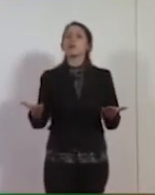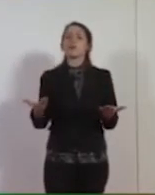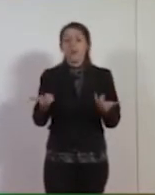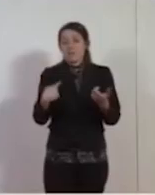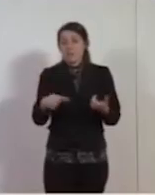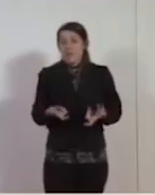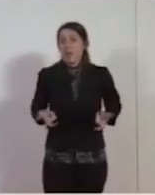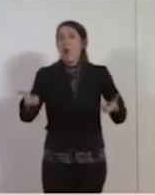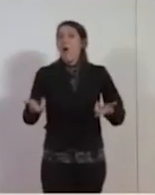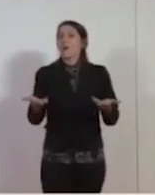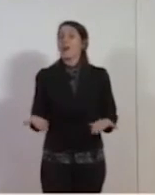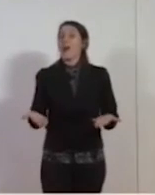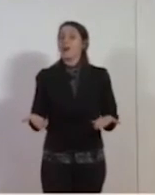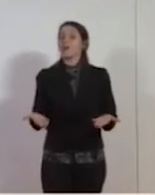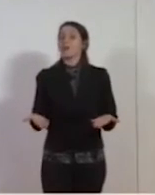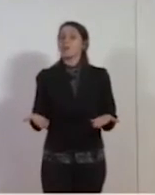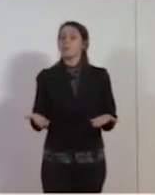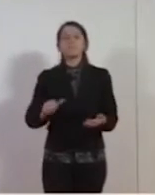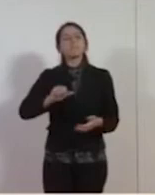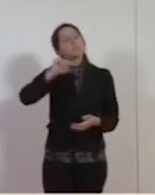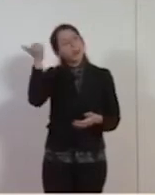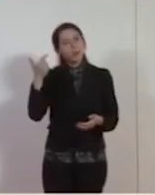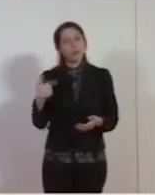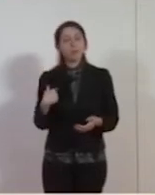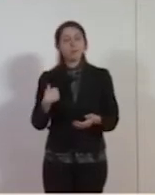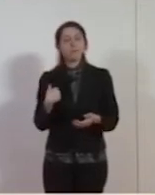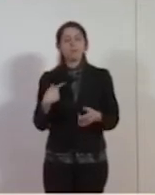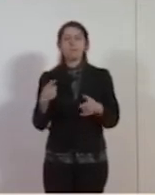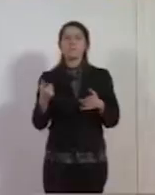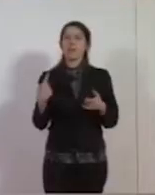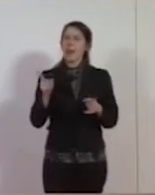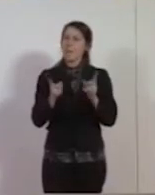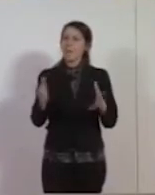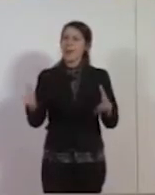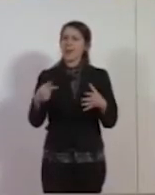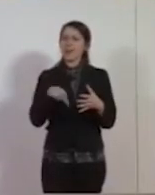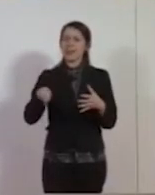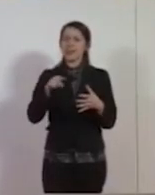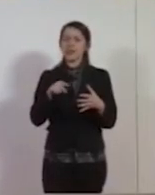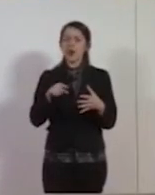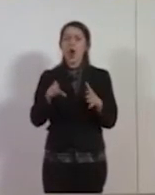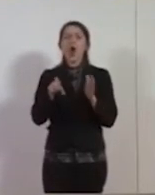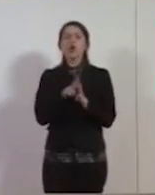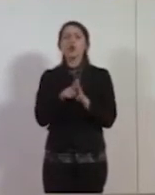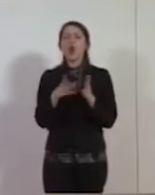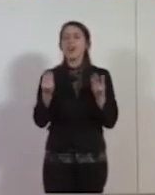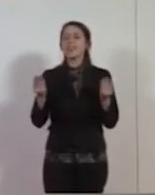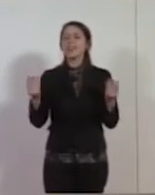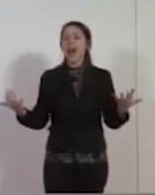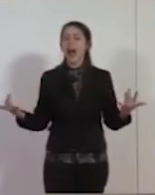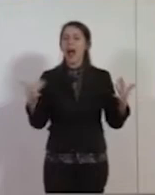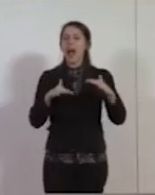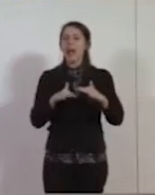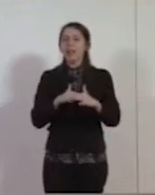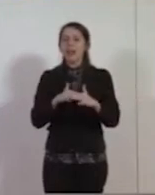congresso che stiamo vivendo. Intanto, questo nostro partito è l'intreccio di tante storie, di tante